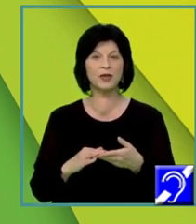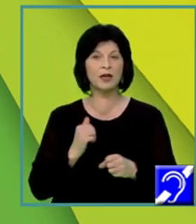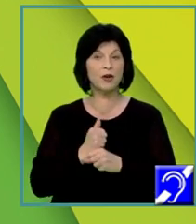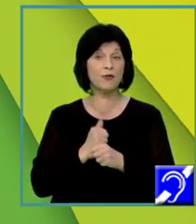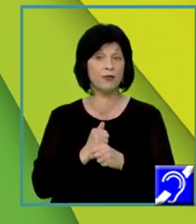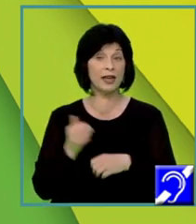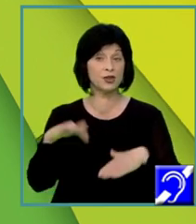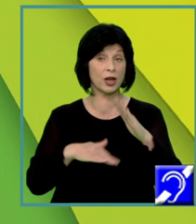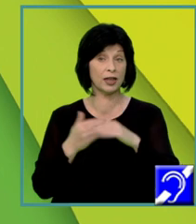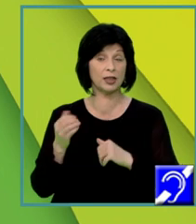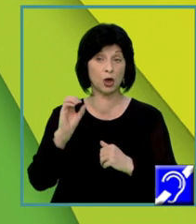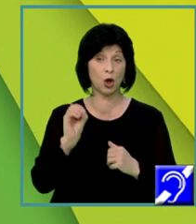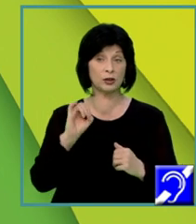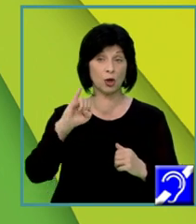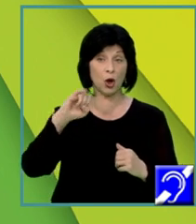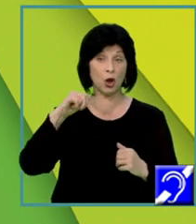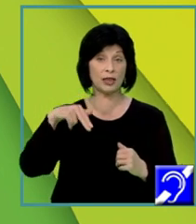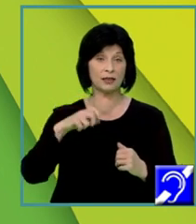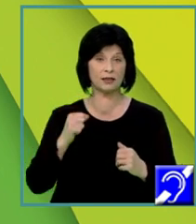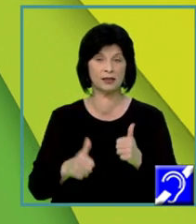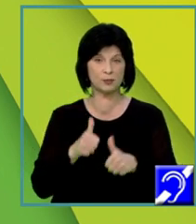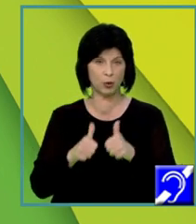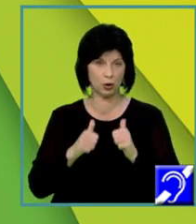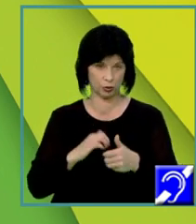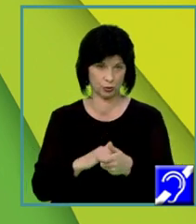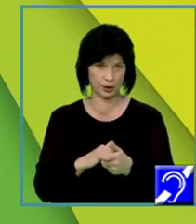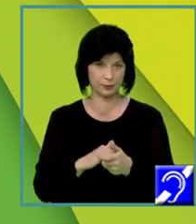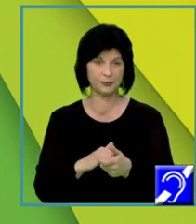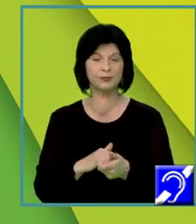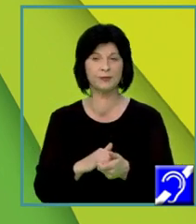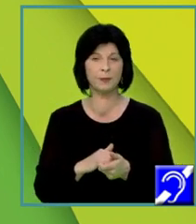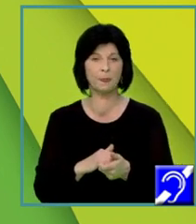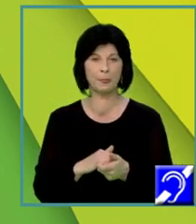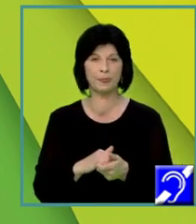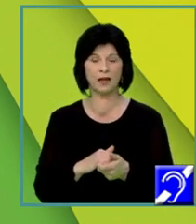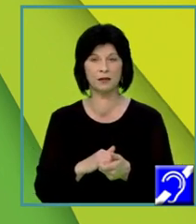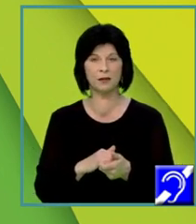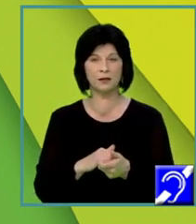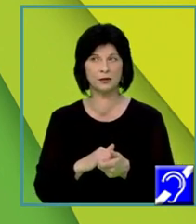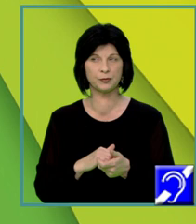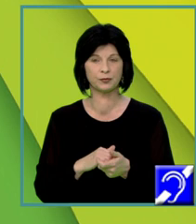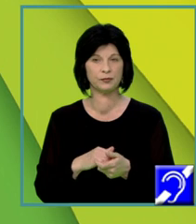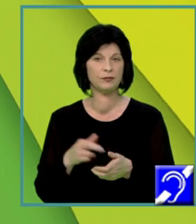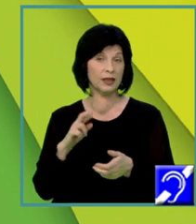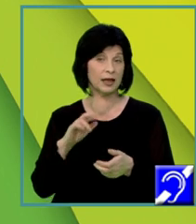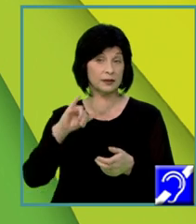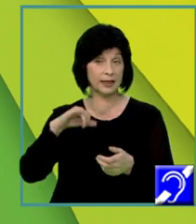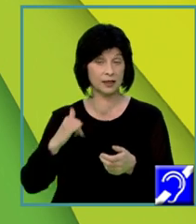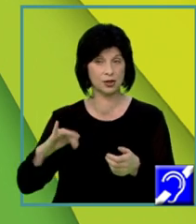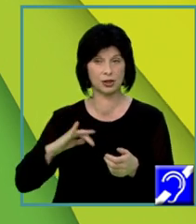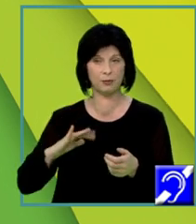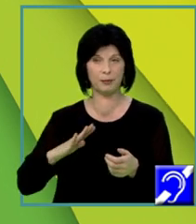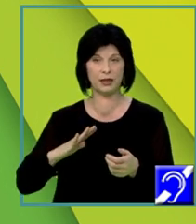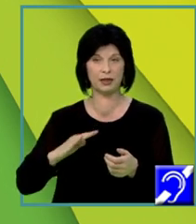ce înseamnă oină sau cum prezintă acest sport, implică agilitate, dar și accidente fizice, deci riscuri implicite, pe care